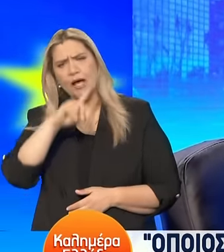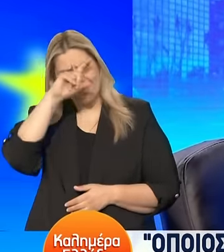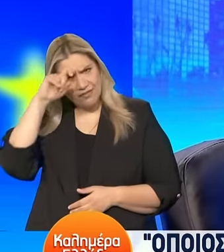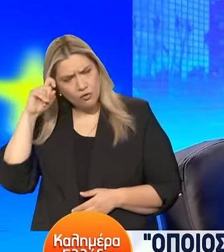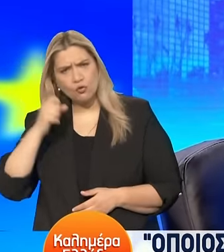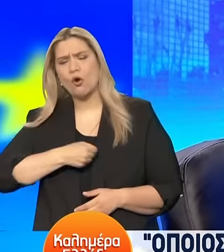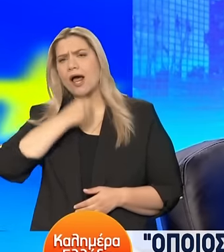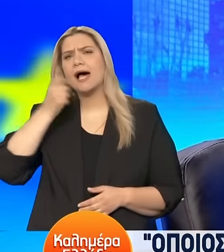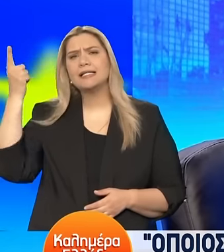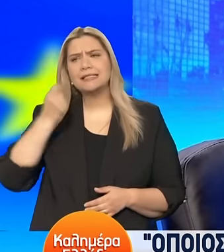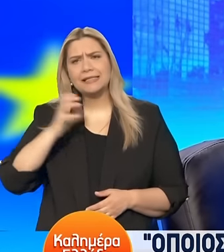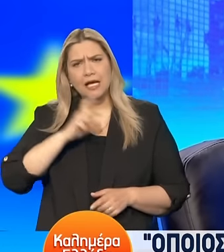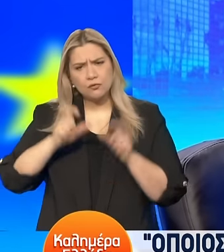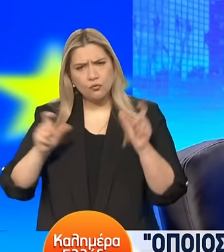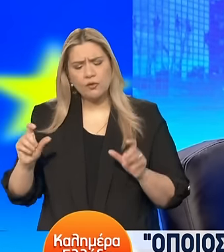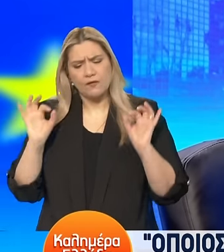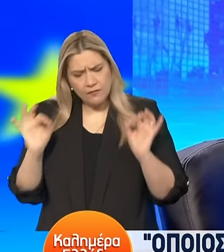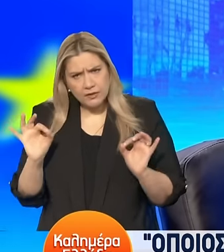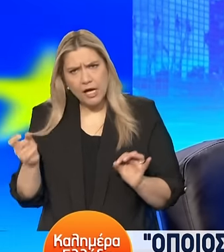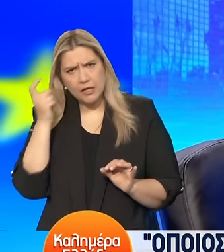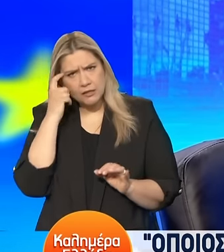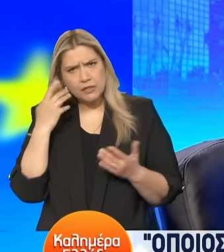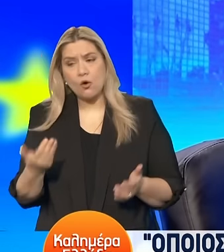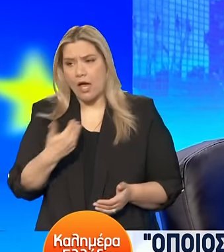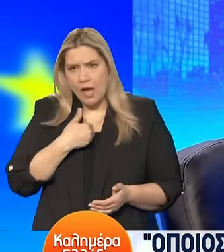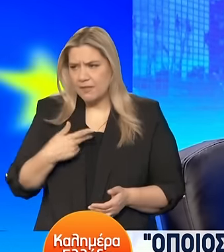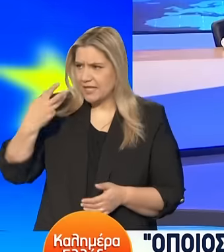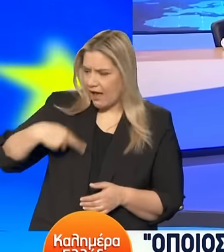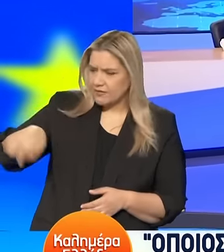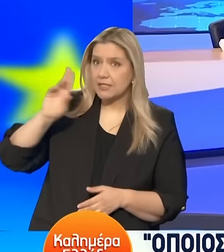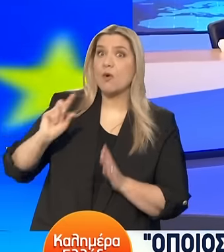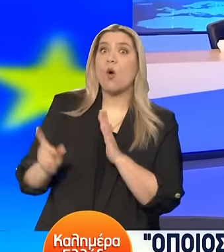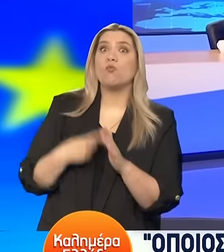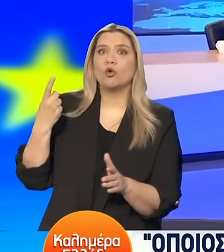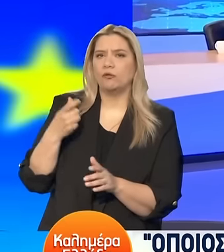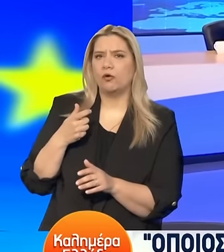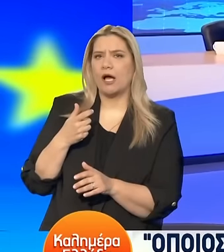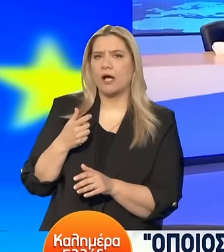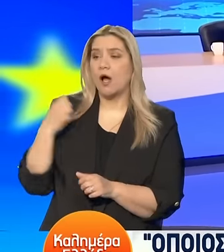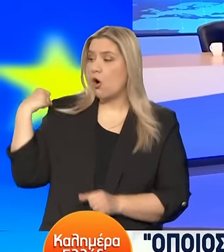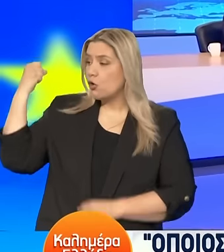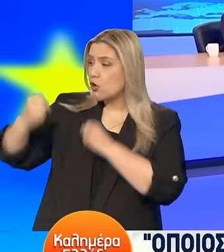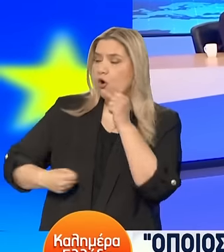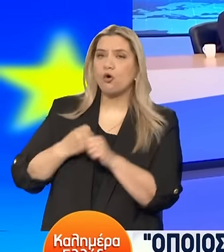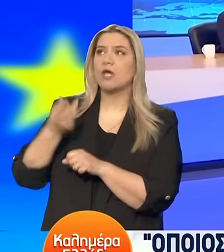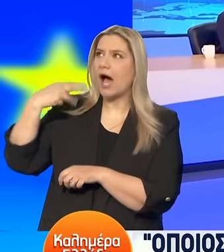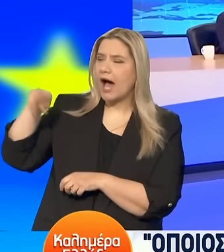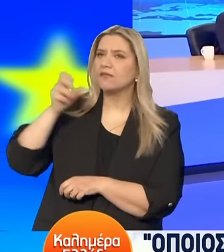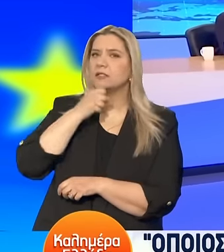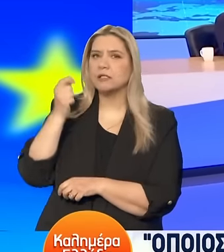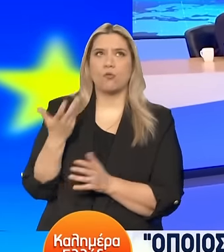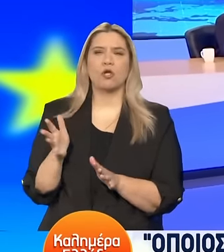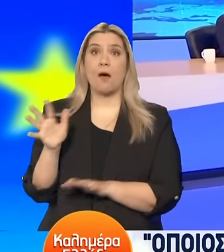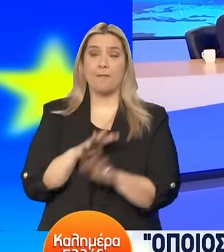είναι κάτι το οποίο είναι δεδομένο Εμείς ήμασταν αυτοί που αυξήσαμε τις συντάξεις για πρώτη φορά μετά από πολλά χρόνια Δεν μπορώ να τις αυξήσω μαγικά